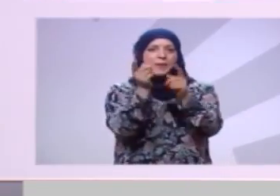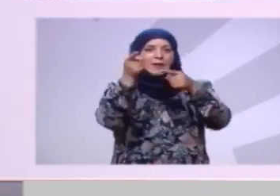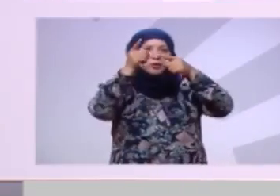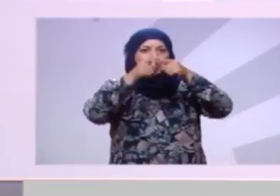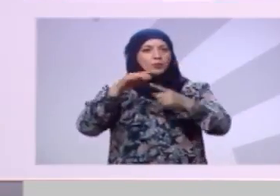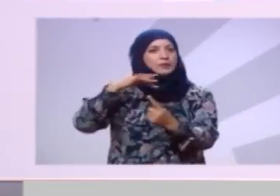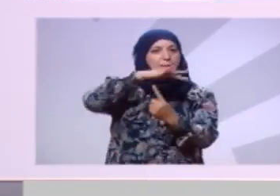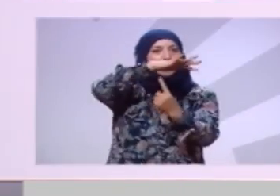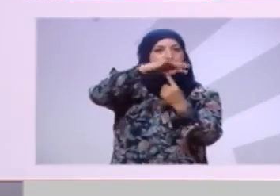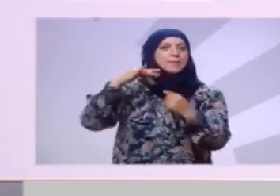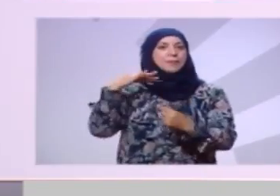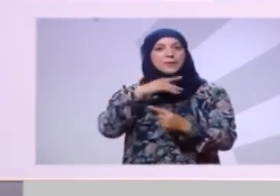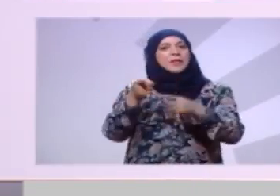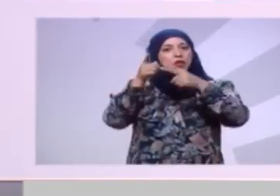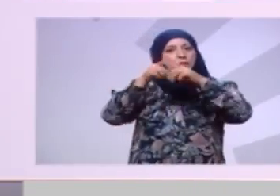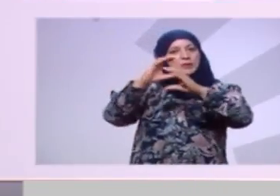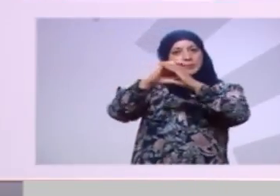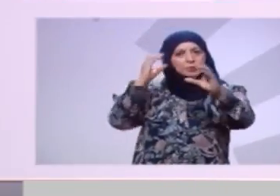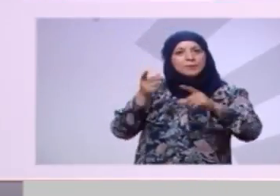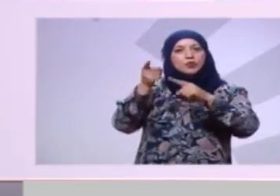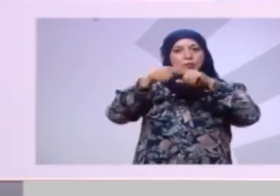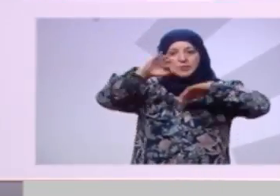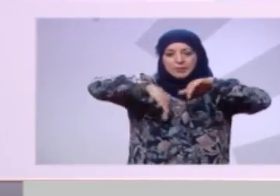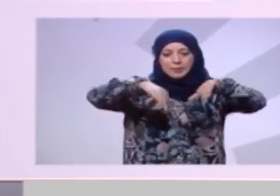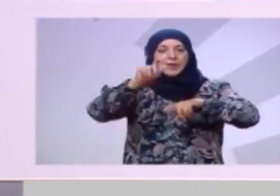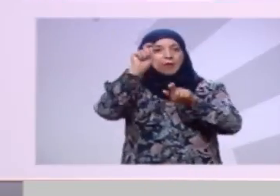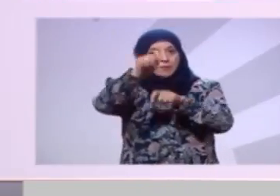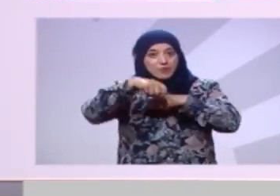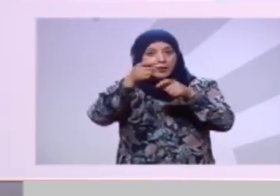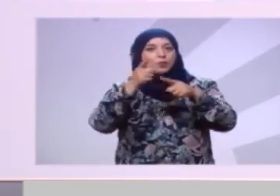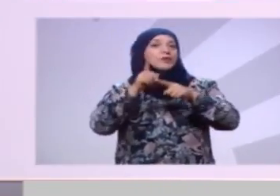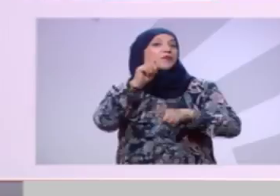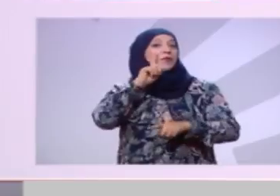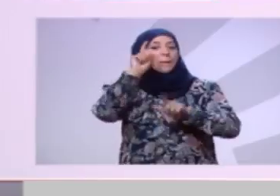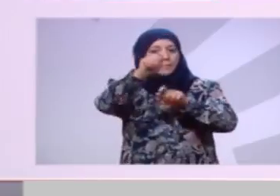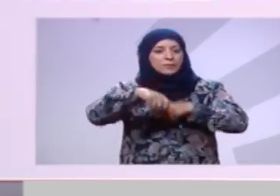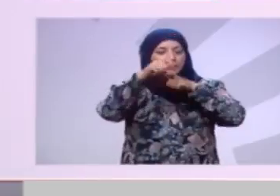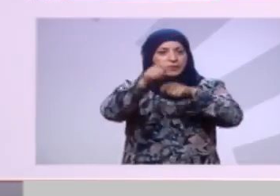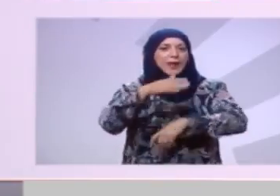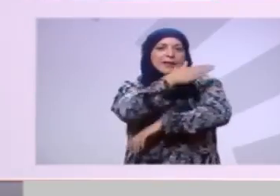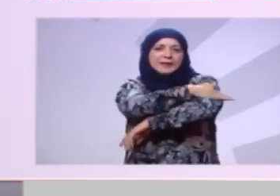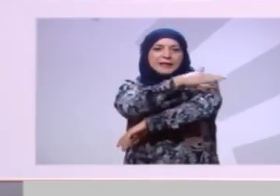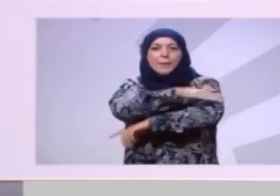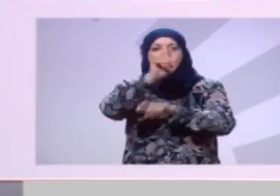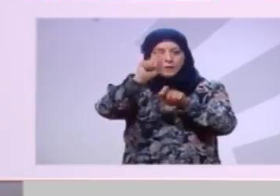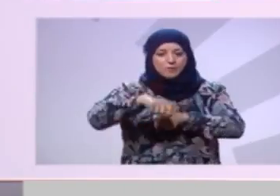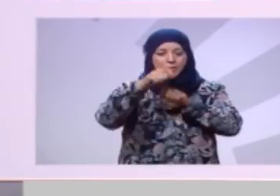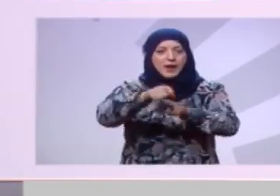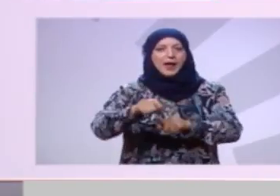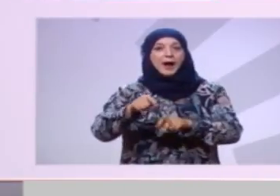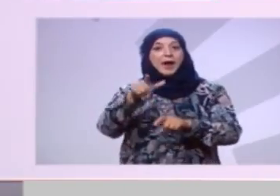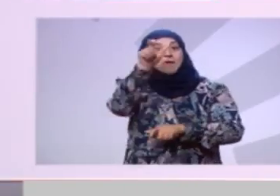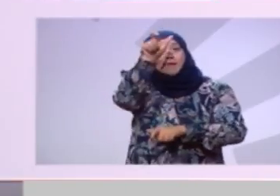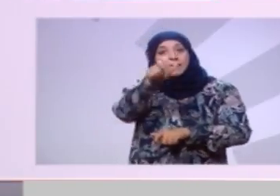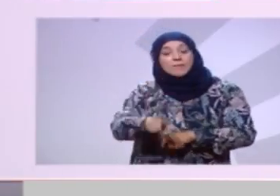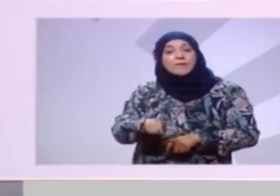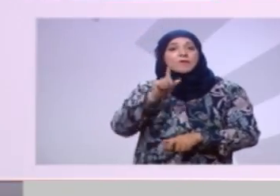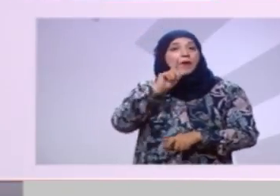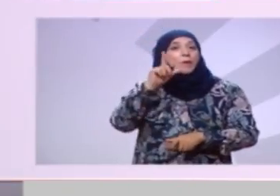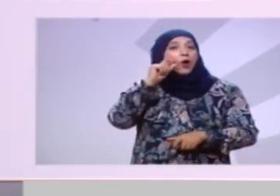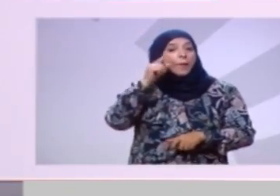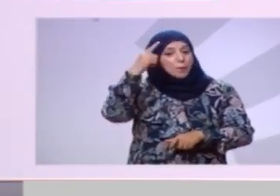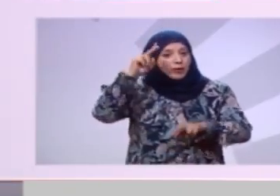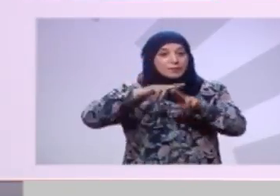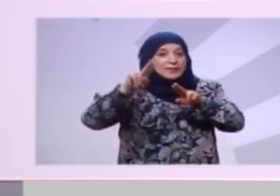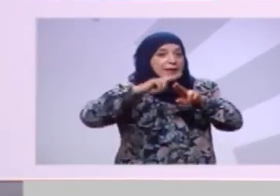والبيئي وقطاع النقل المسلك الفلاحية ووضعية المرء الريفية وخاصة العاملة منها في القطاع الفلاحي أيها الأخوة والأخوات من أجل تحسين كل